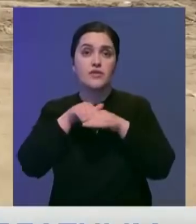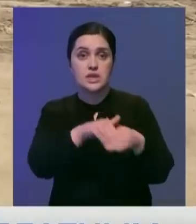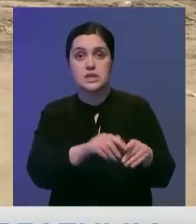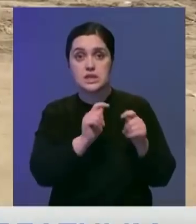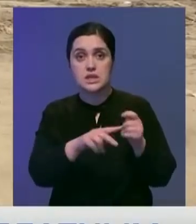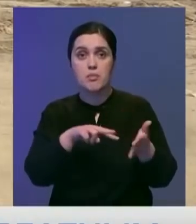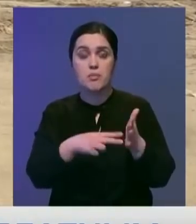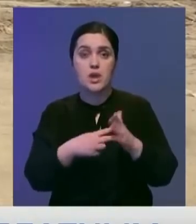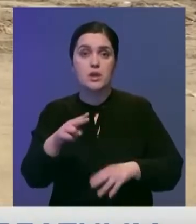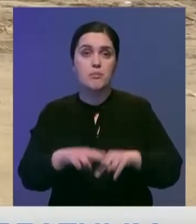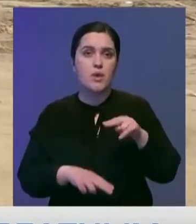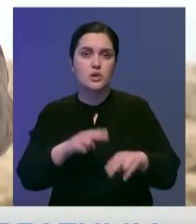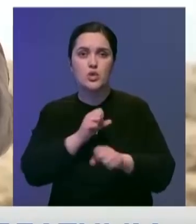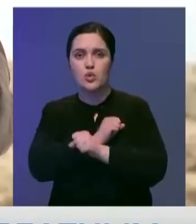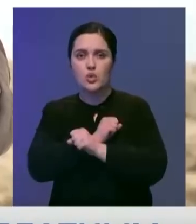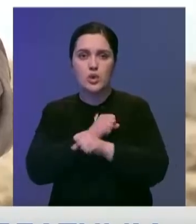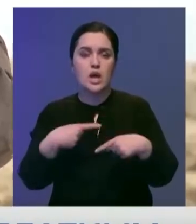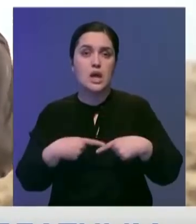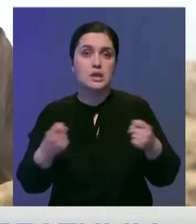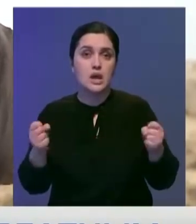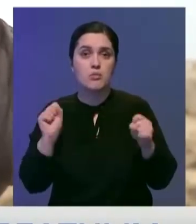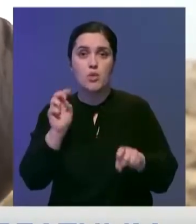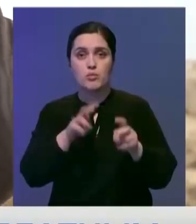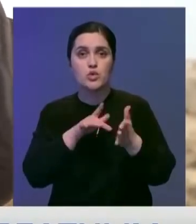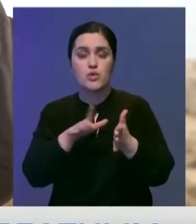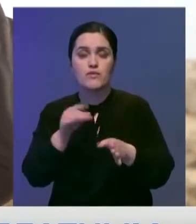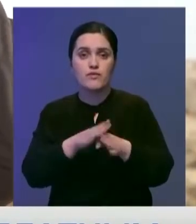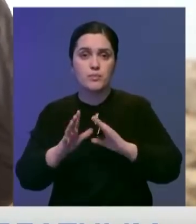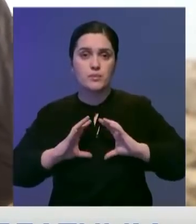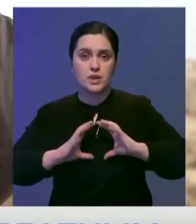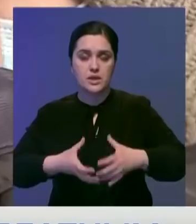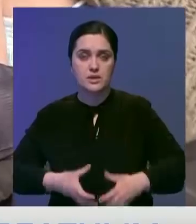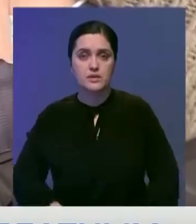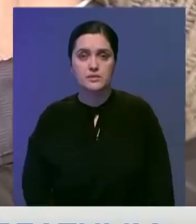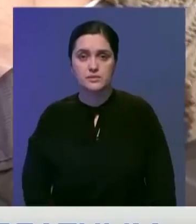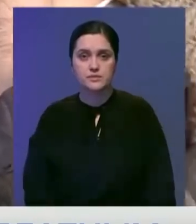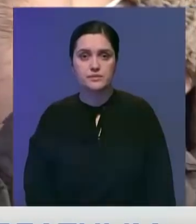планируют построить курортный отель, который смогут посещать туристы со всего мира.